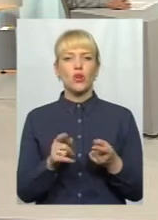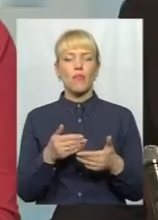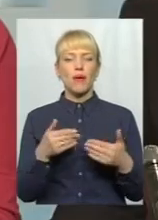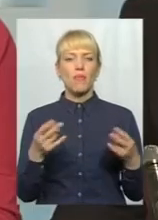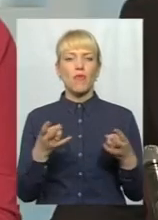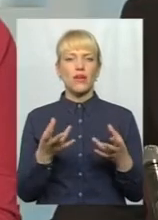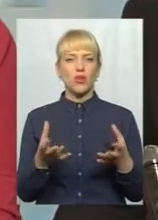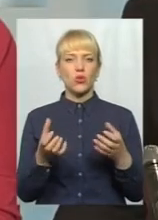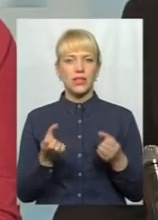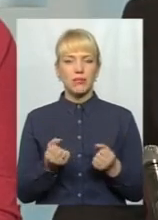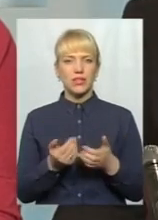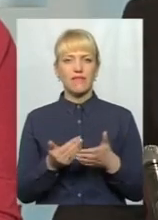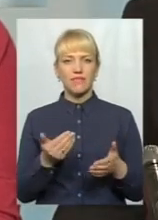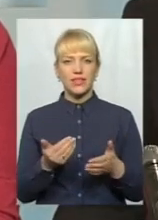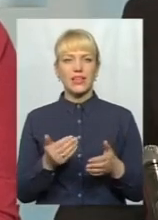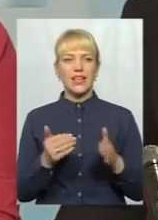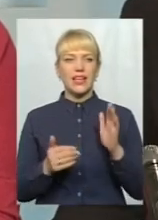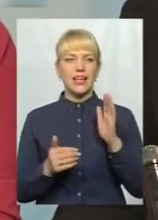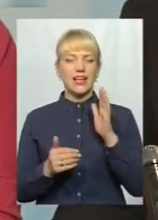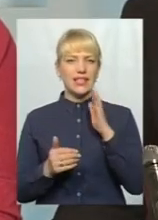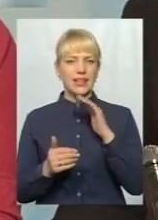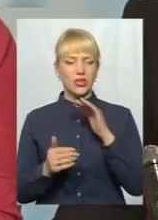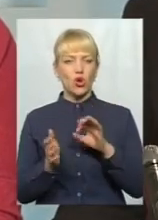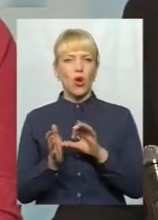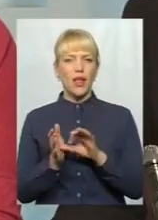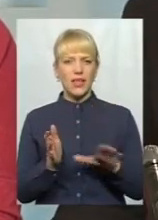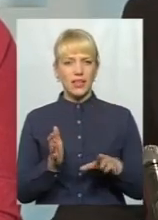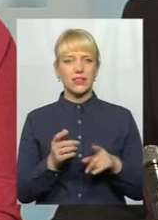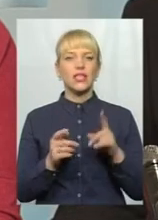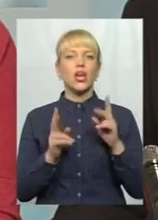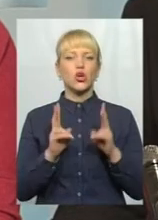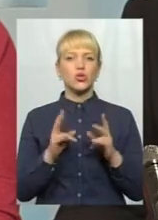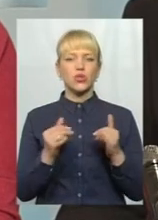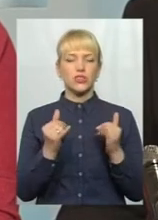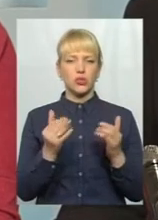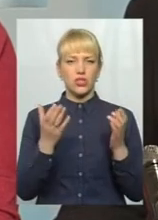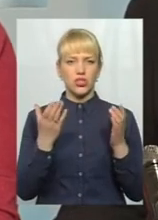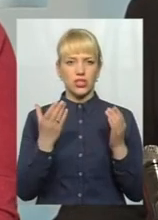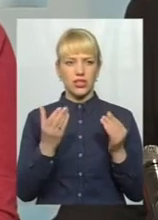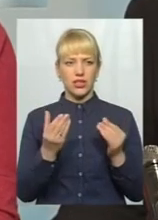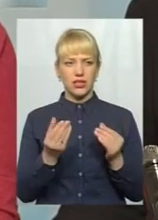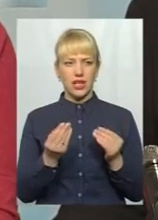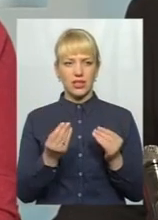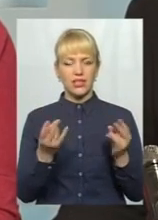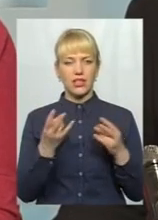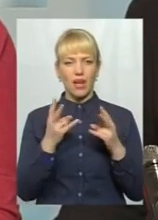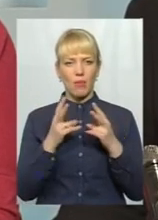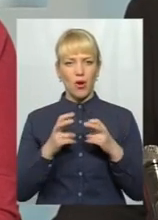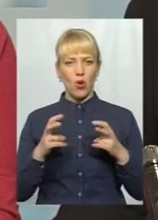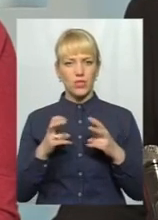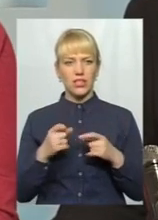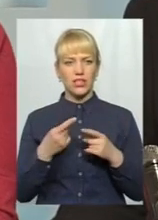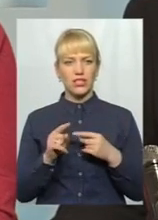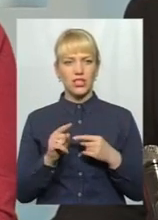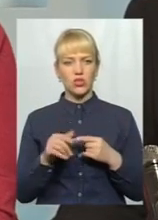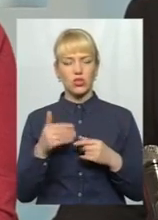гідроенергетики. Але подивіться, хто на сьогоднішній день, тут треба трохи розглядати з іншої